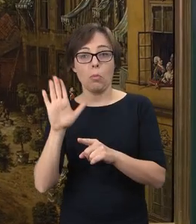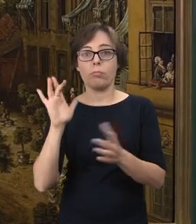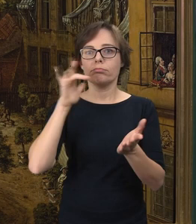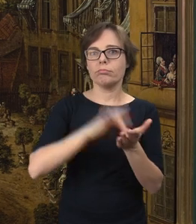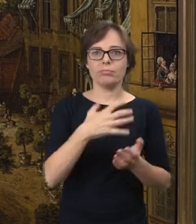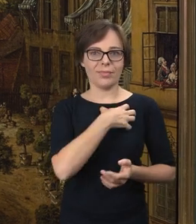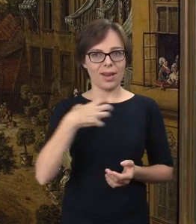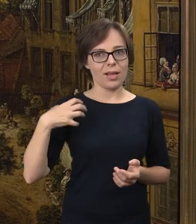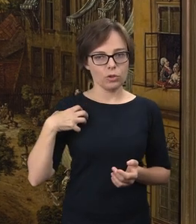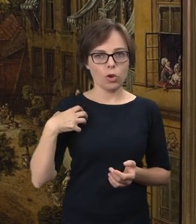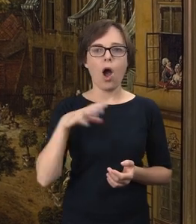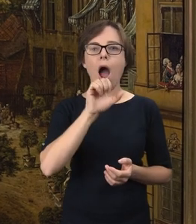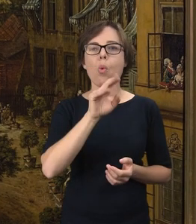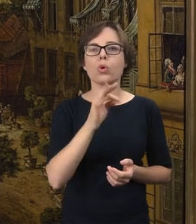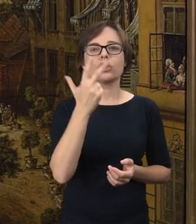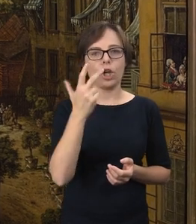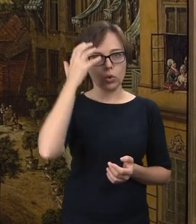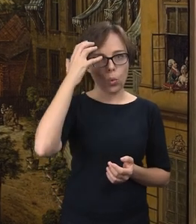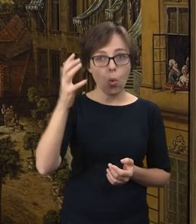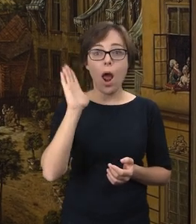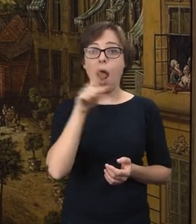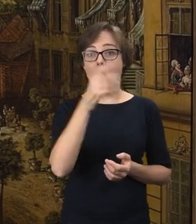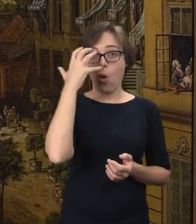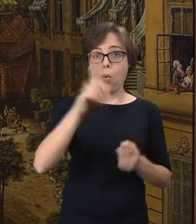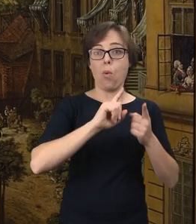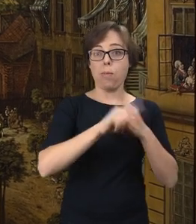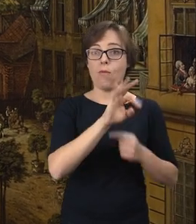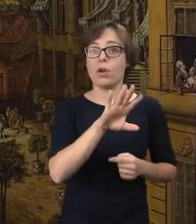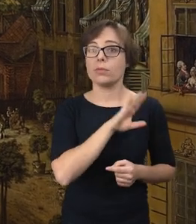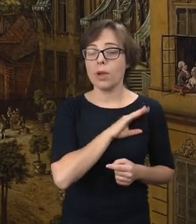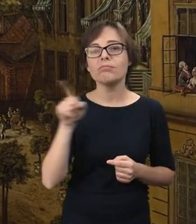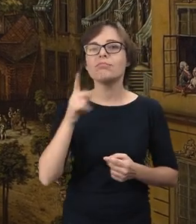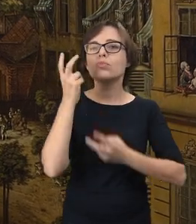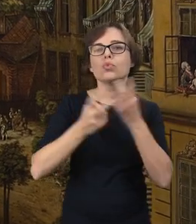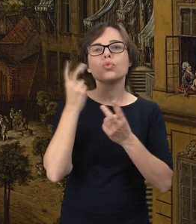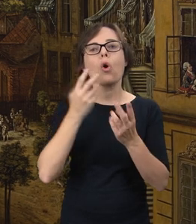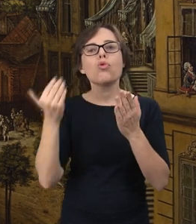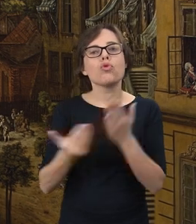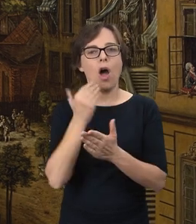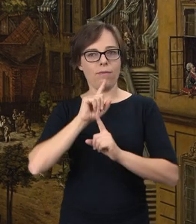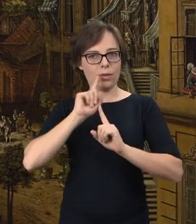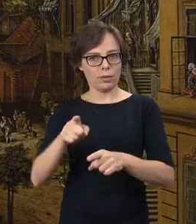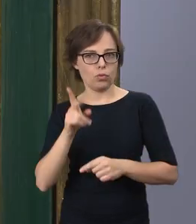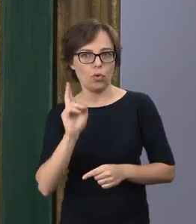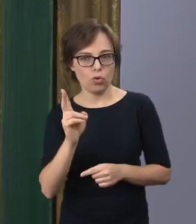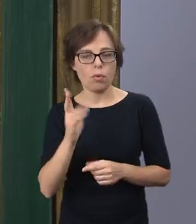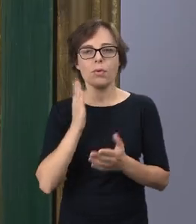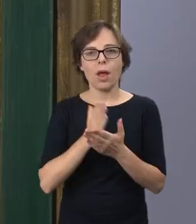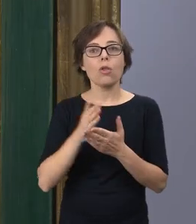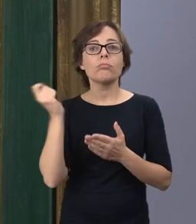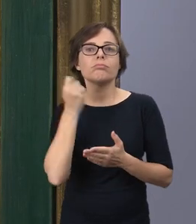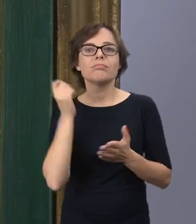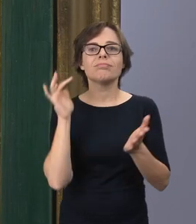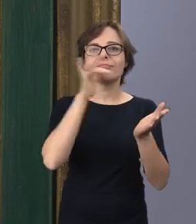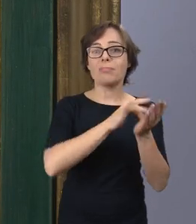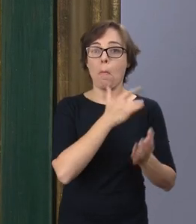na dwór Augusta III, ale po śmierci króla Polski potrzebował znowu bogatego zleceniodawcy. Ruszył do St.